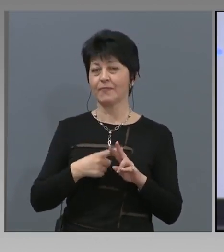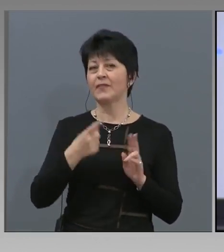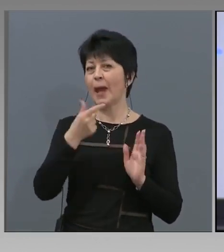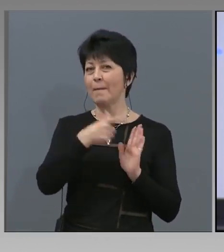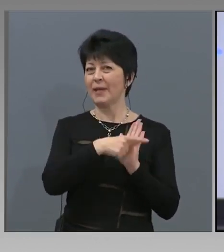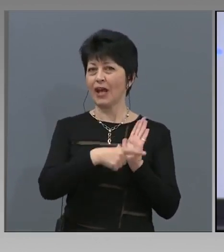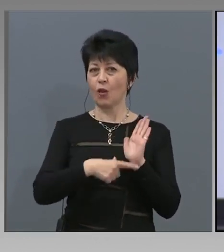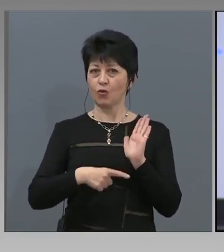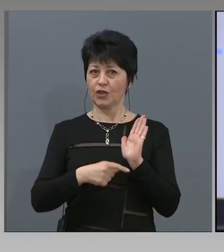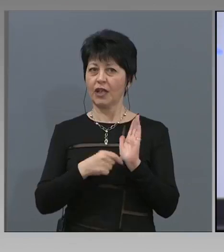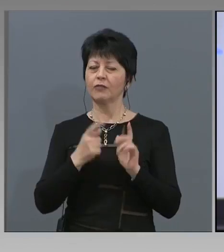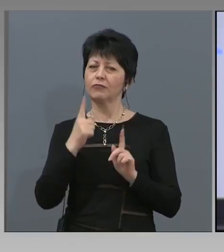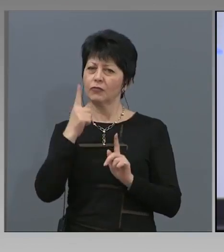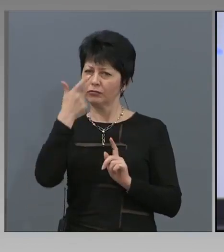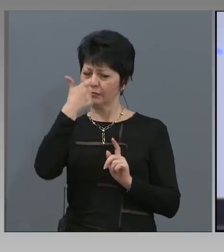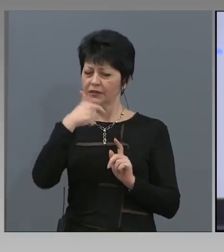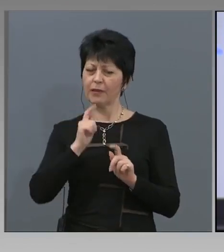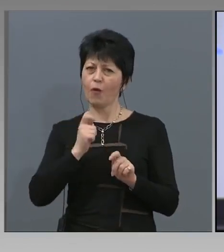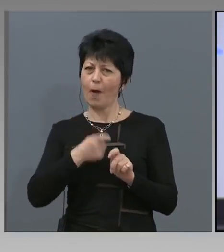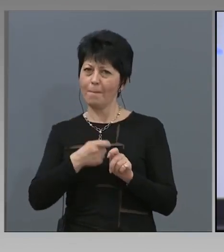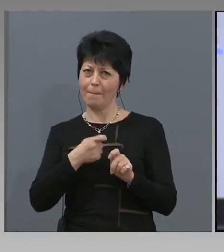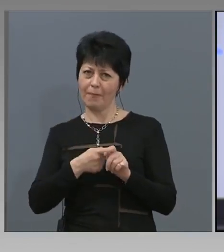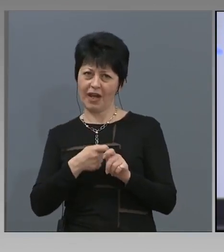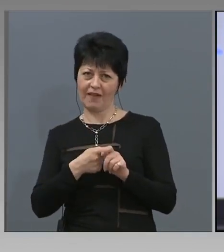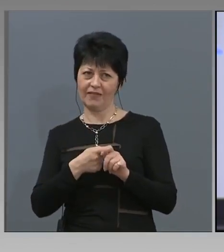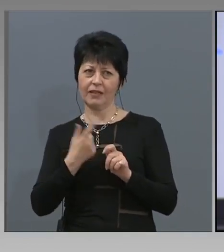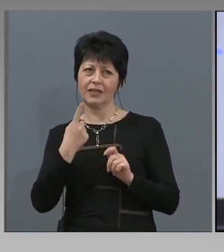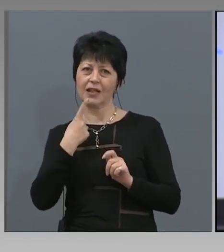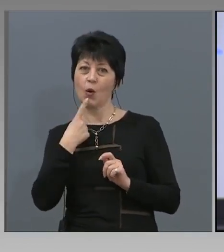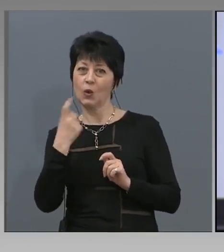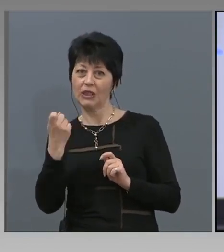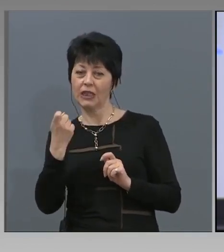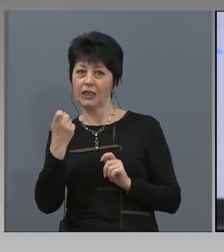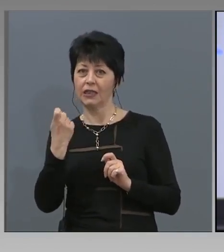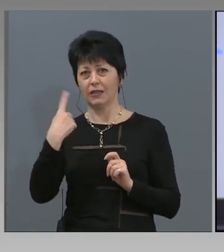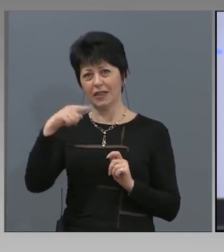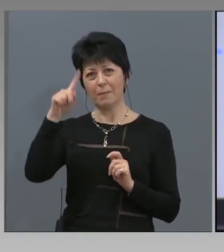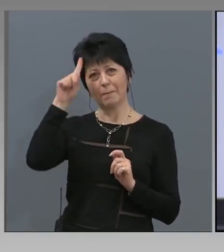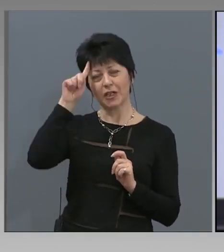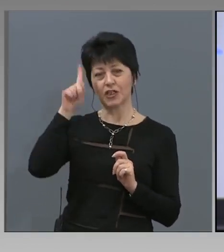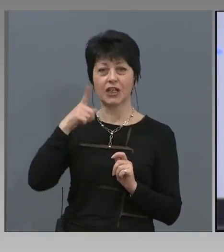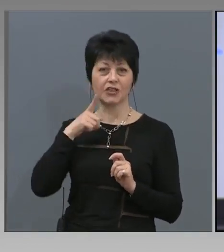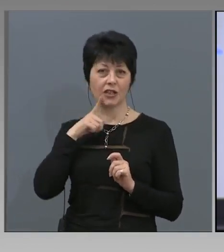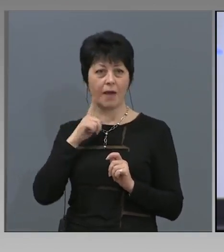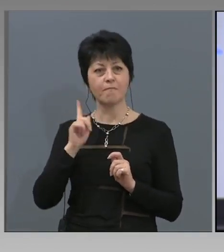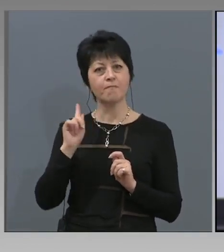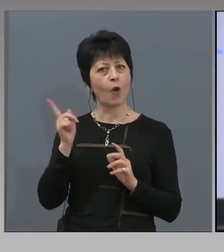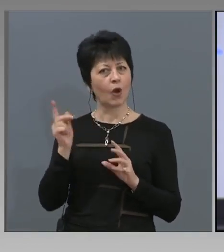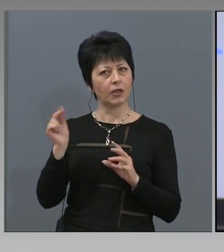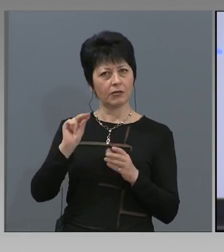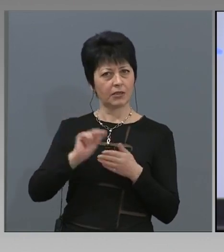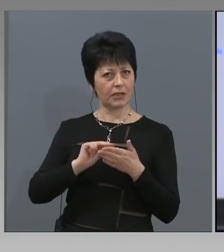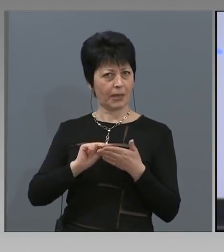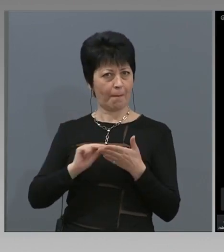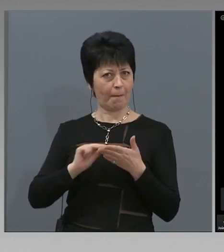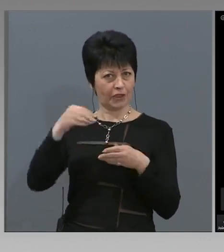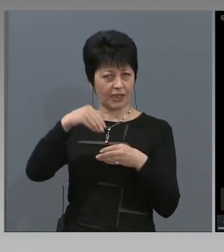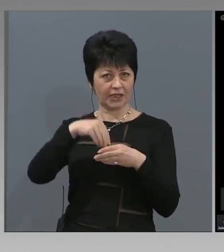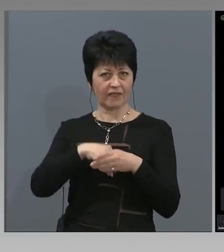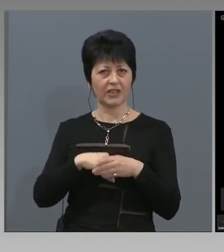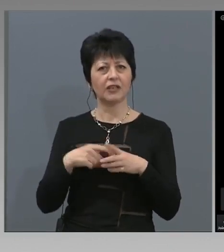със само прави извода за години и пол, съответно, мора да се въведат и хронични заболявания, ако има такива.